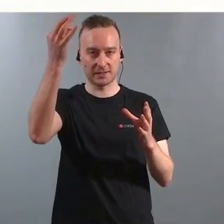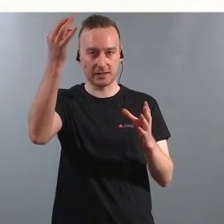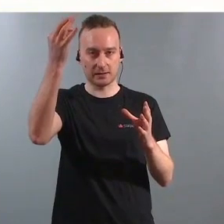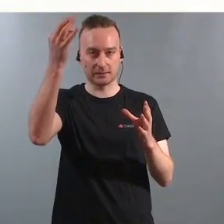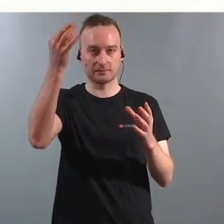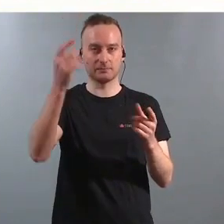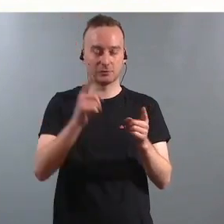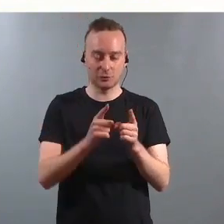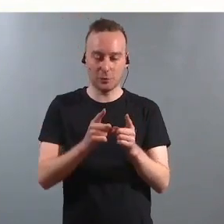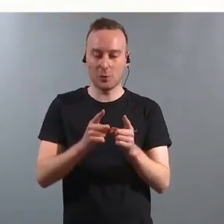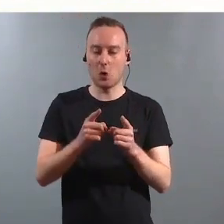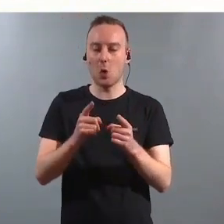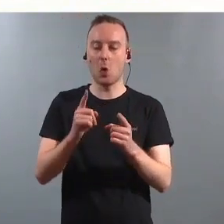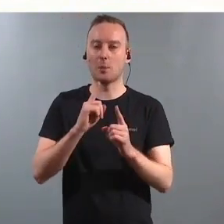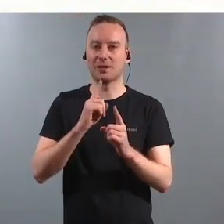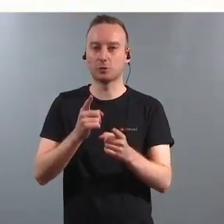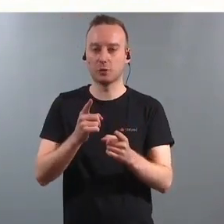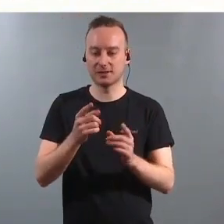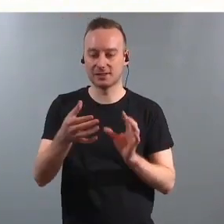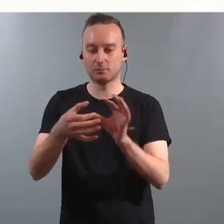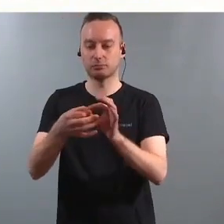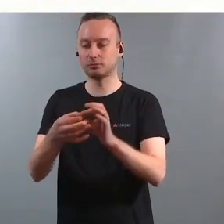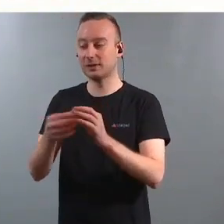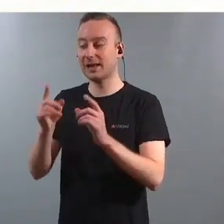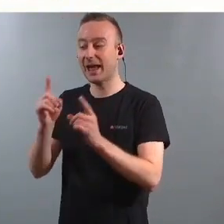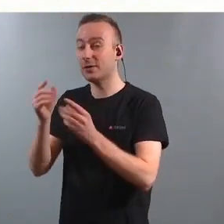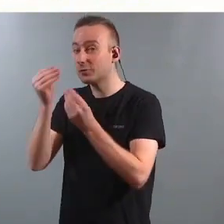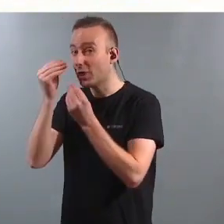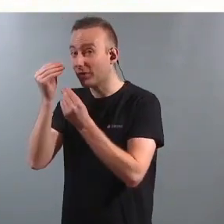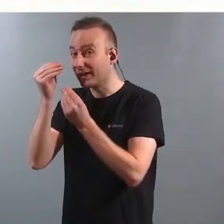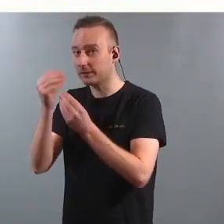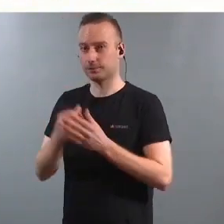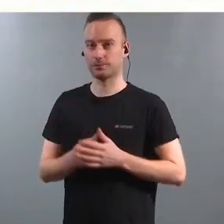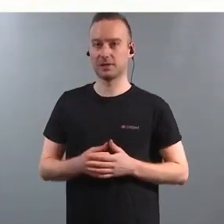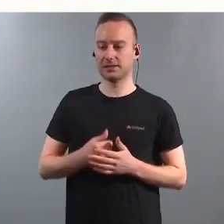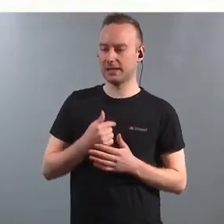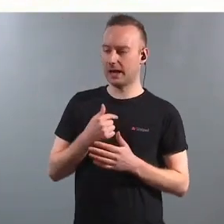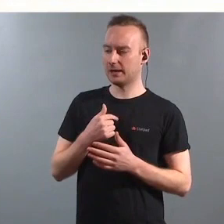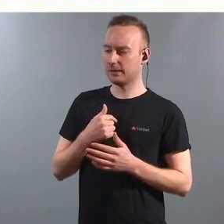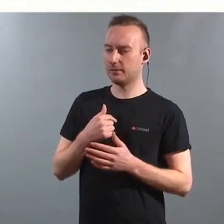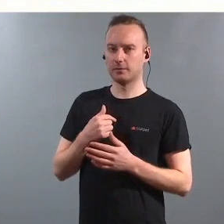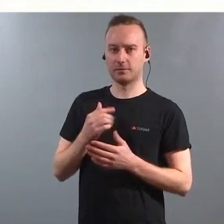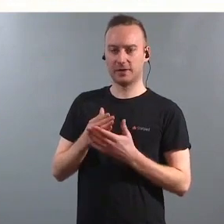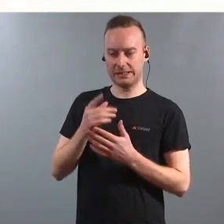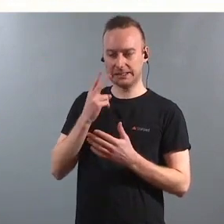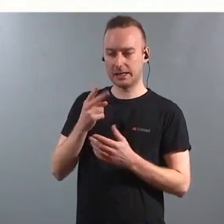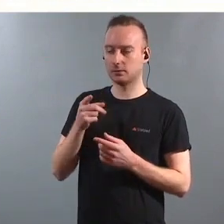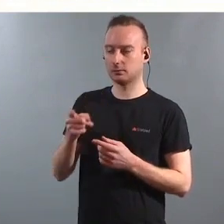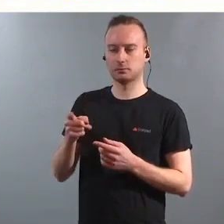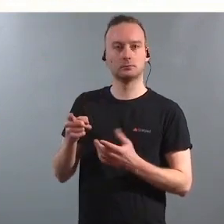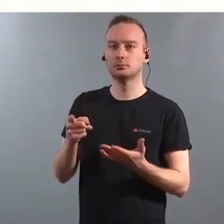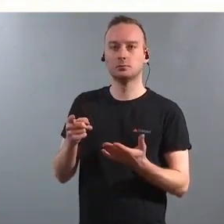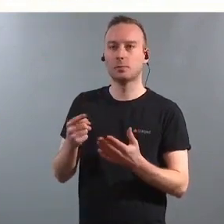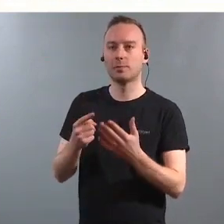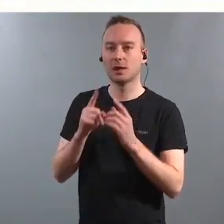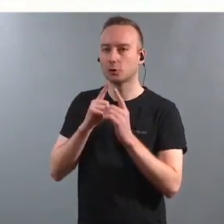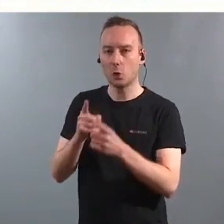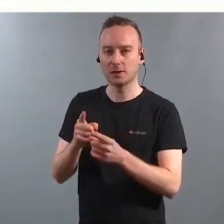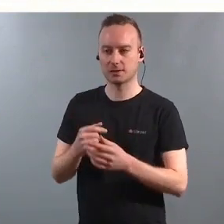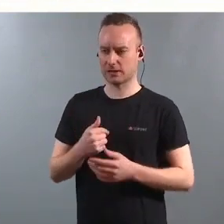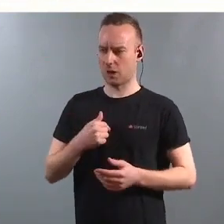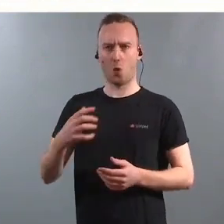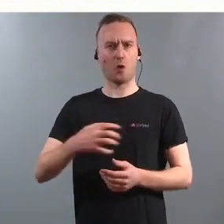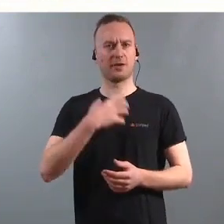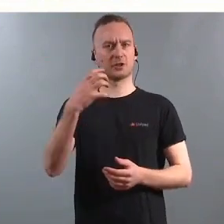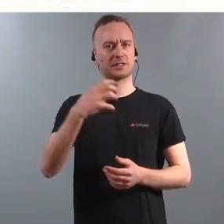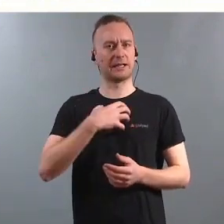i lærerutdanningen. Jeg ble litt overrasket, må jeg innrømme, når jeg så at det ikke var det. Tenker på at det nå er et femårig løp